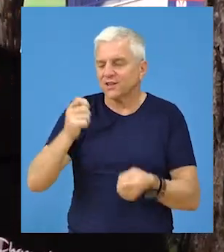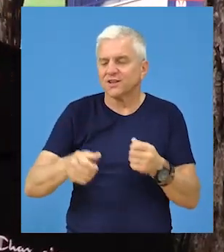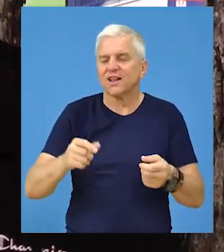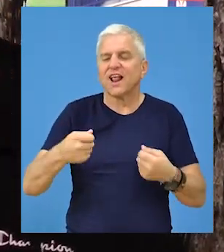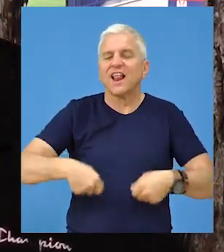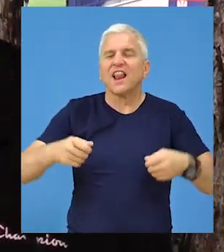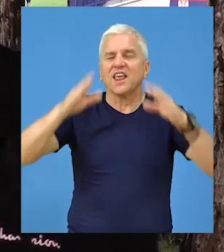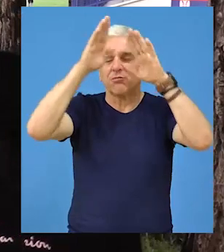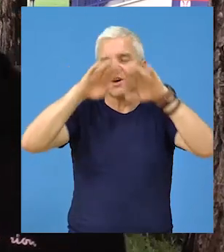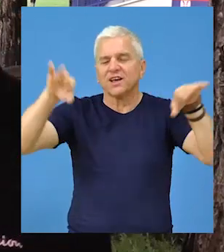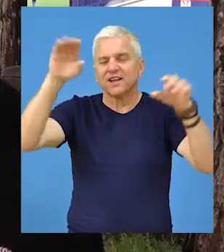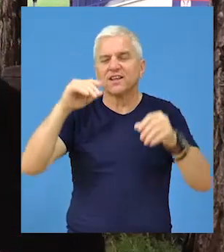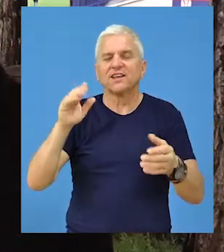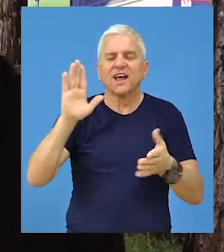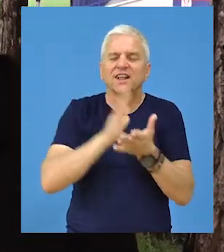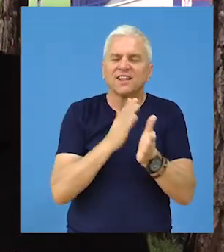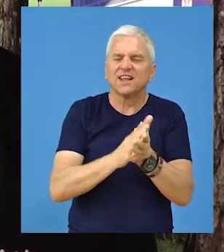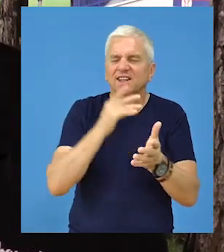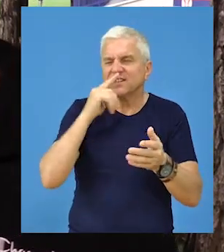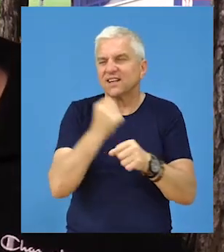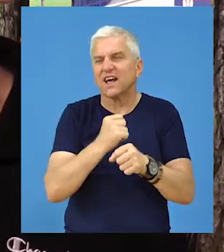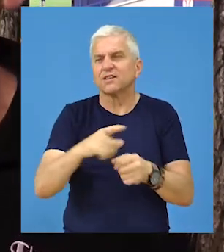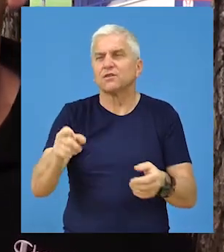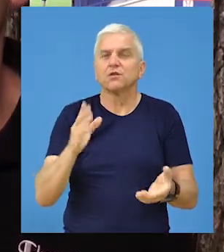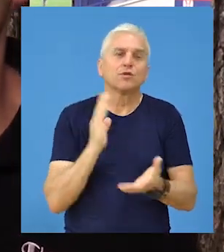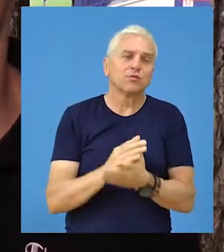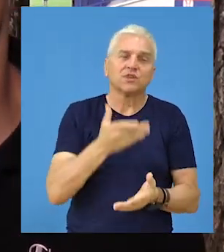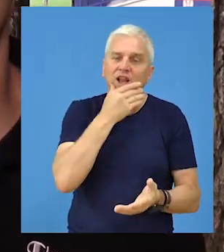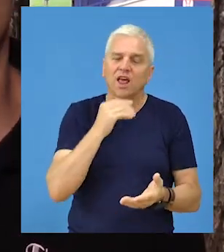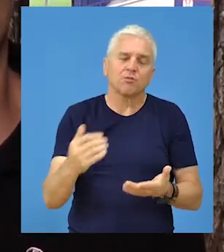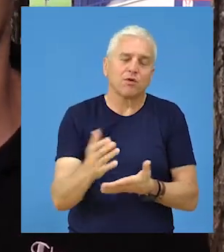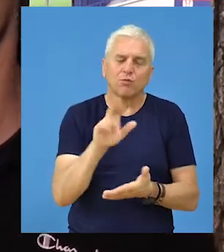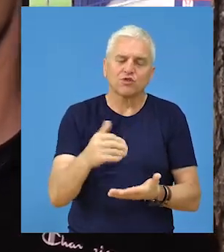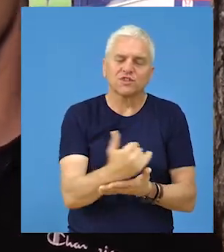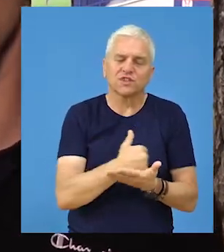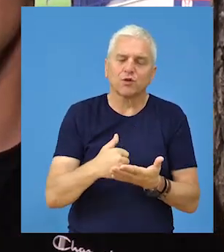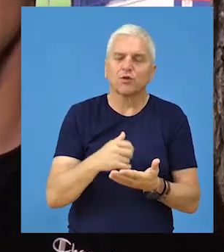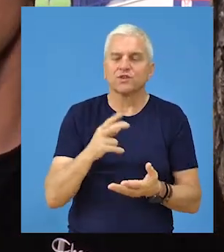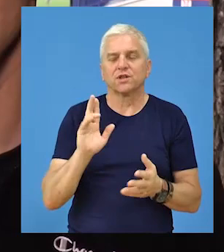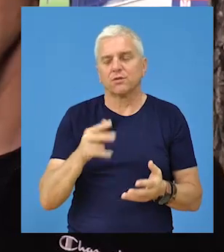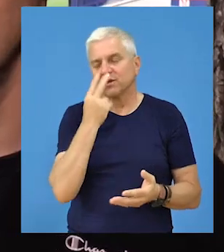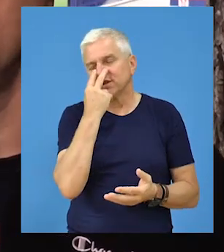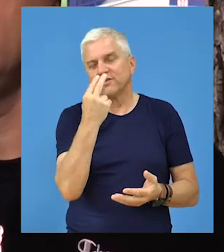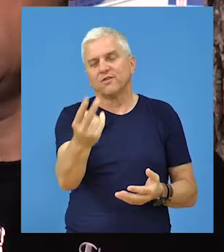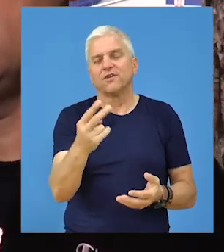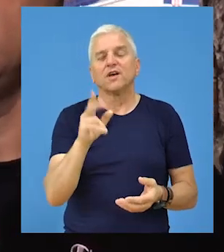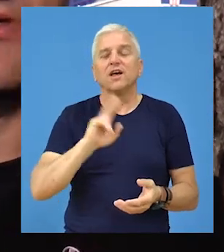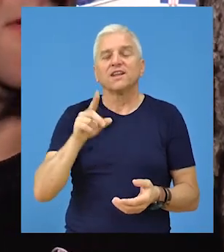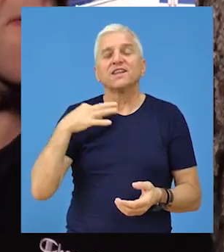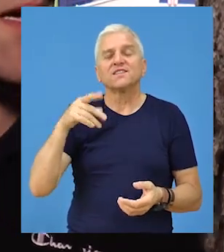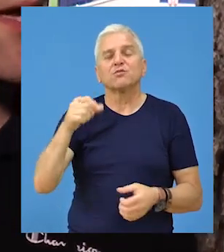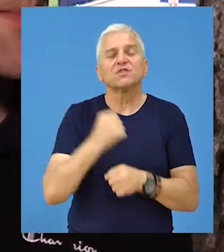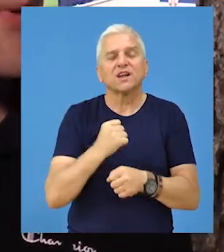krečenja, limarski radova, krpljenja, onako da to bude u funkciji ne samo i